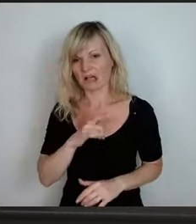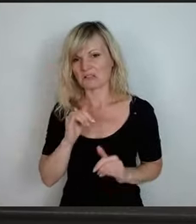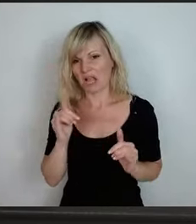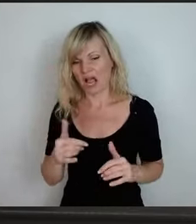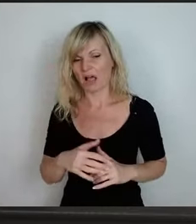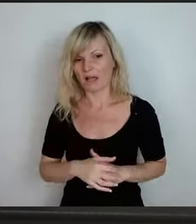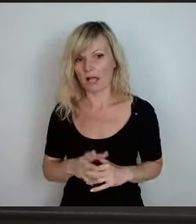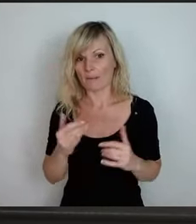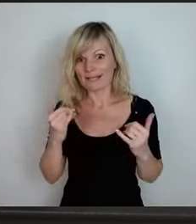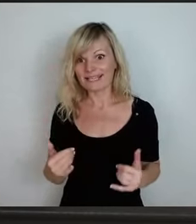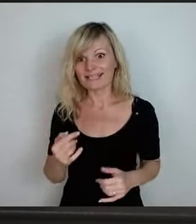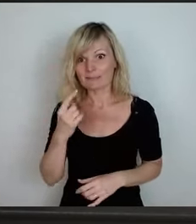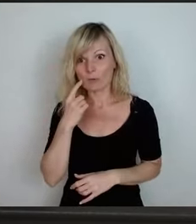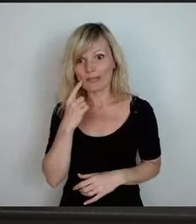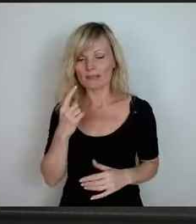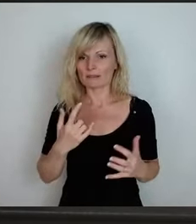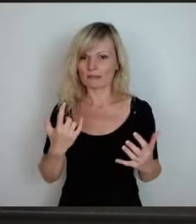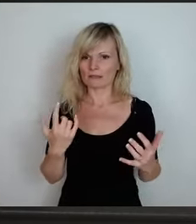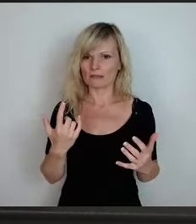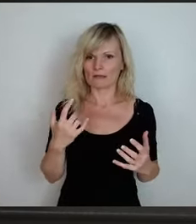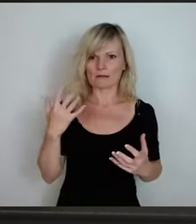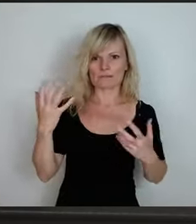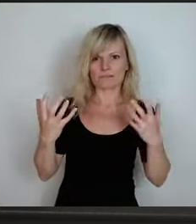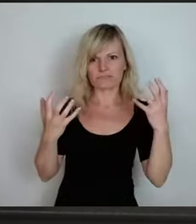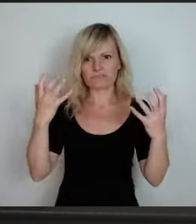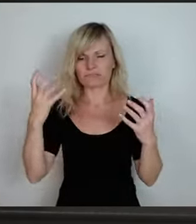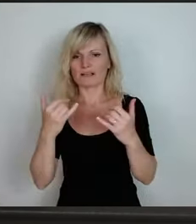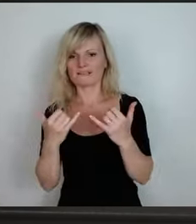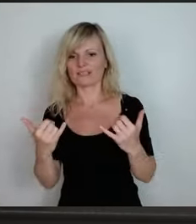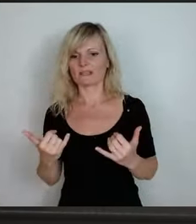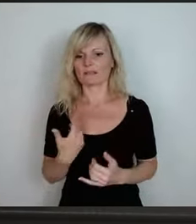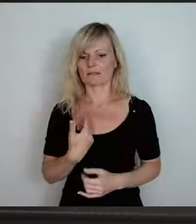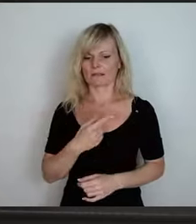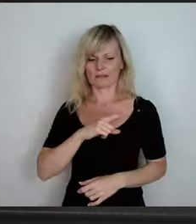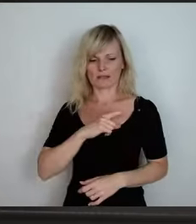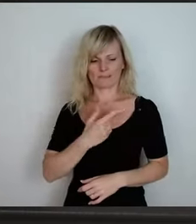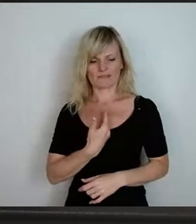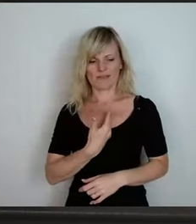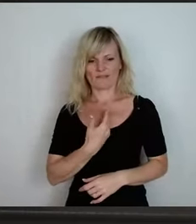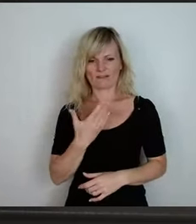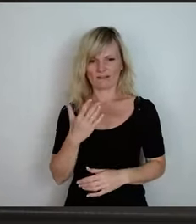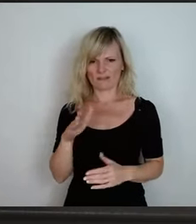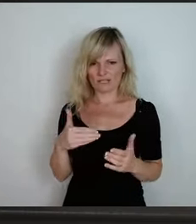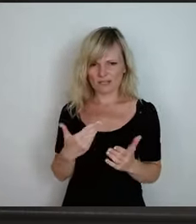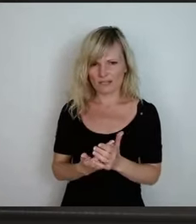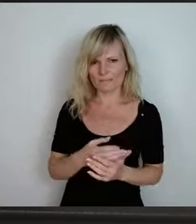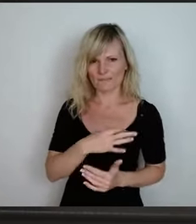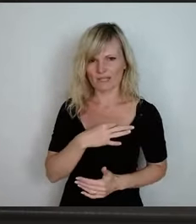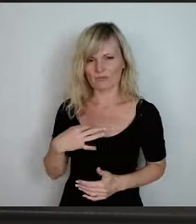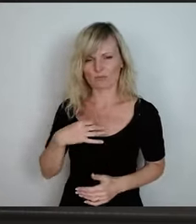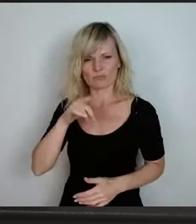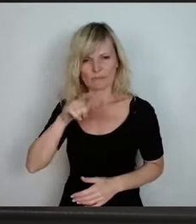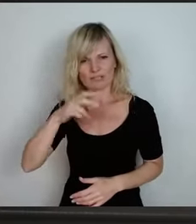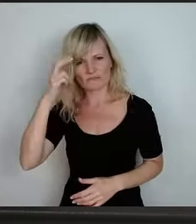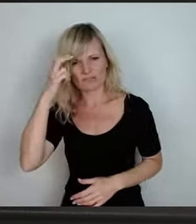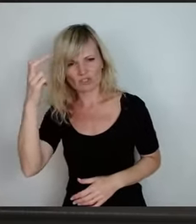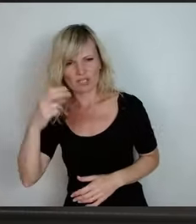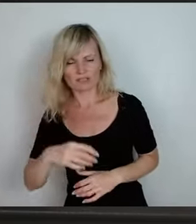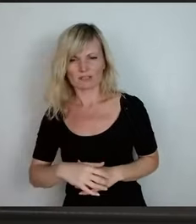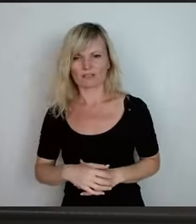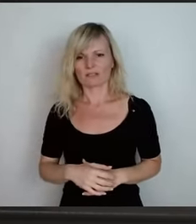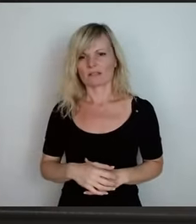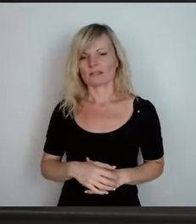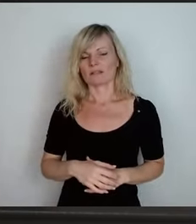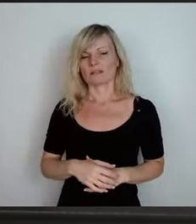bezweifle ich das manchmal, dass es das gibt. Aber Sie oder du an deiner Stelle und bitte mein Statement, meine Botschaft,